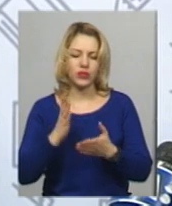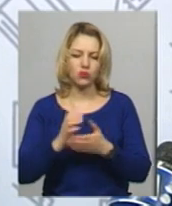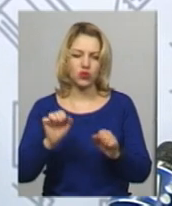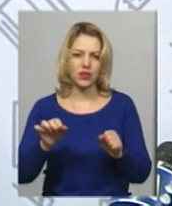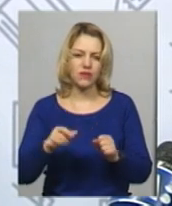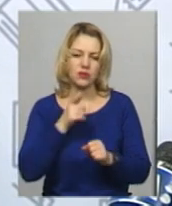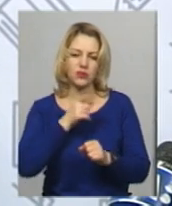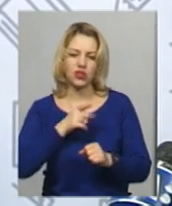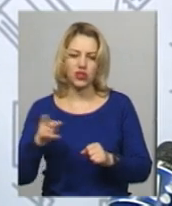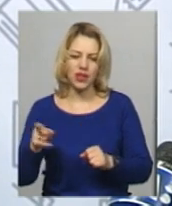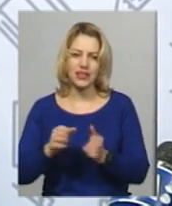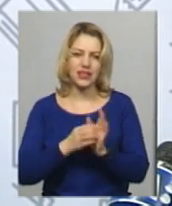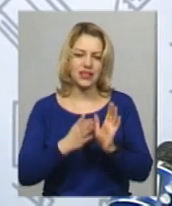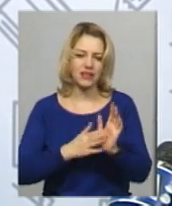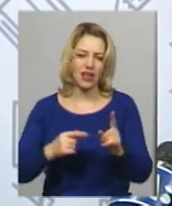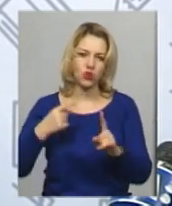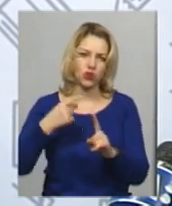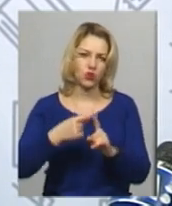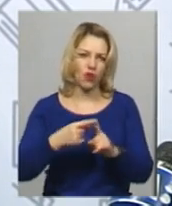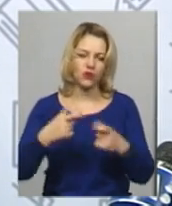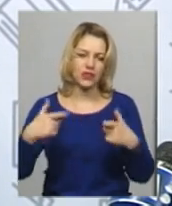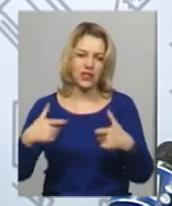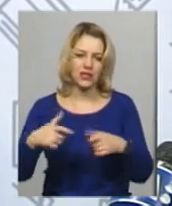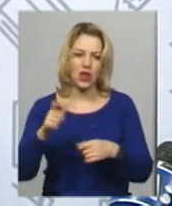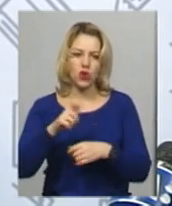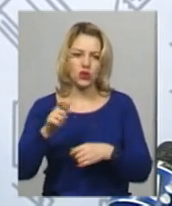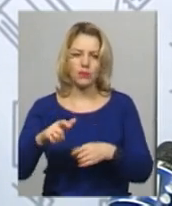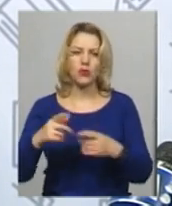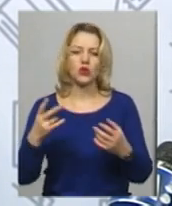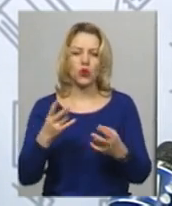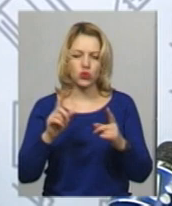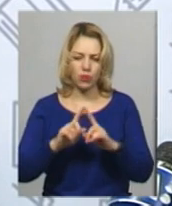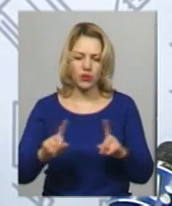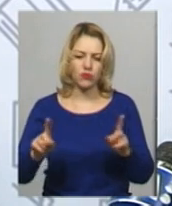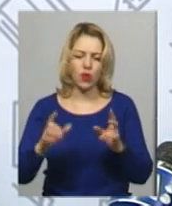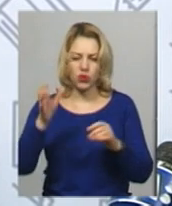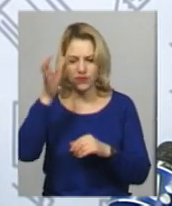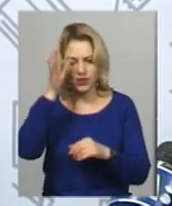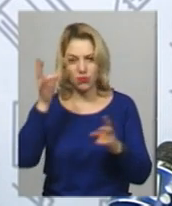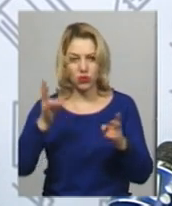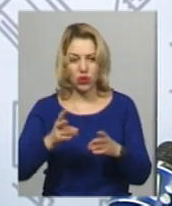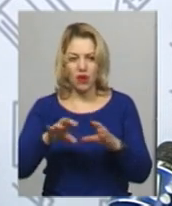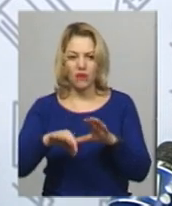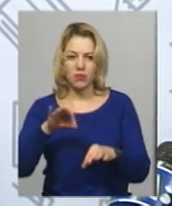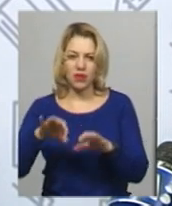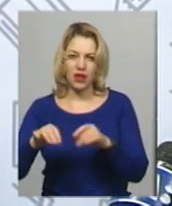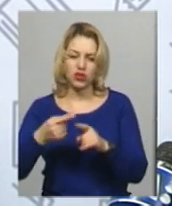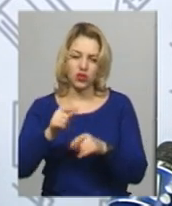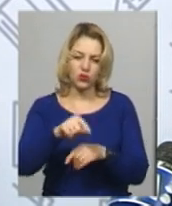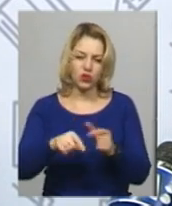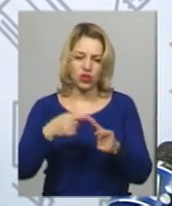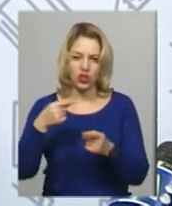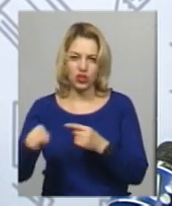реєстрації на додаткову сесію особі з особливими освітніми потребами, вибираючи той чи інший предмет, можливо, навіть